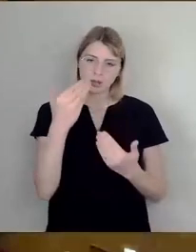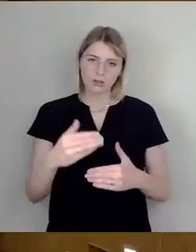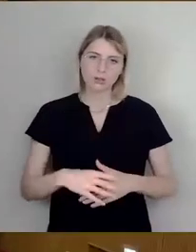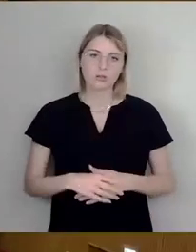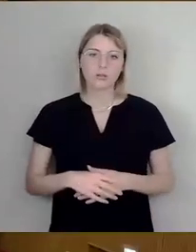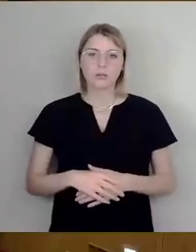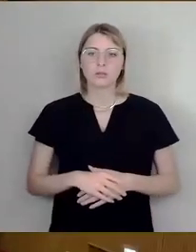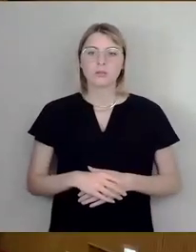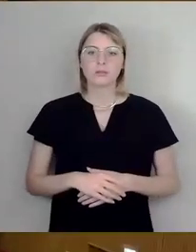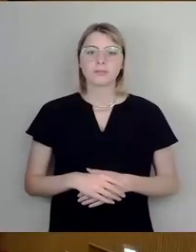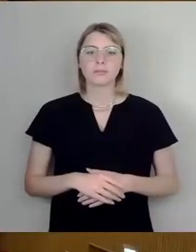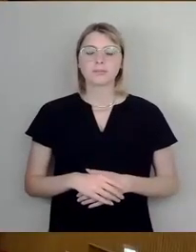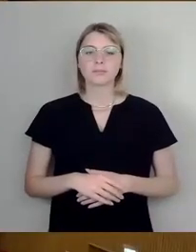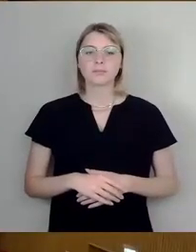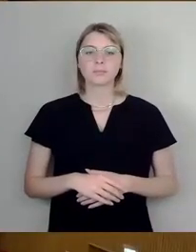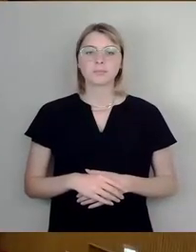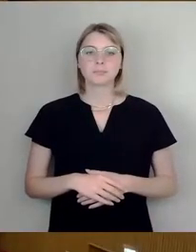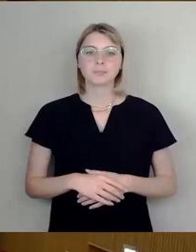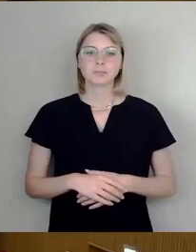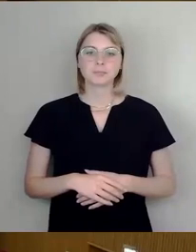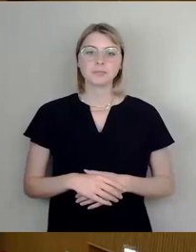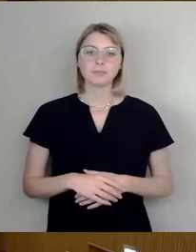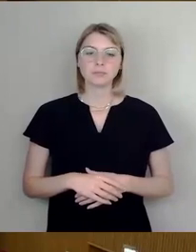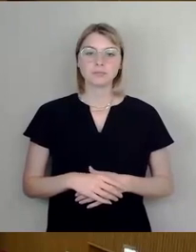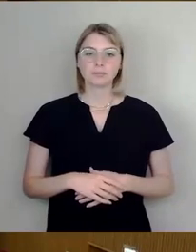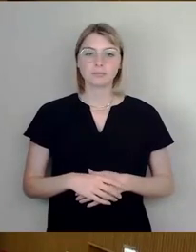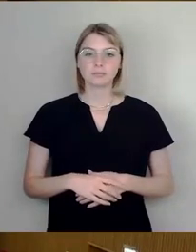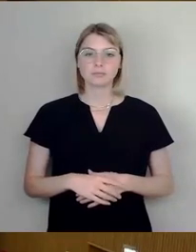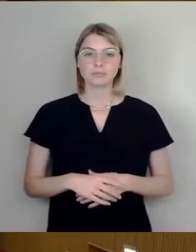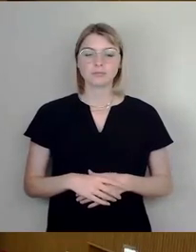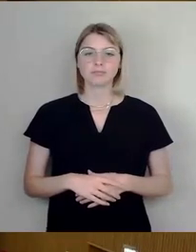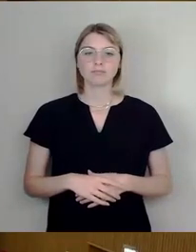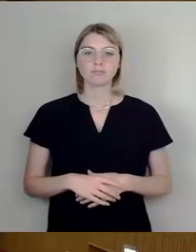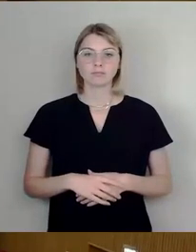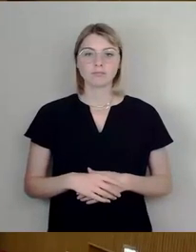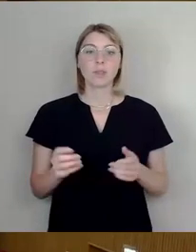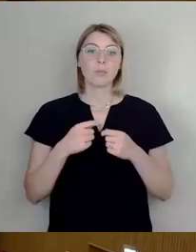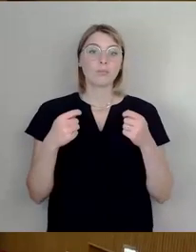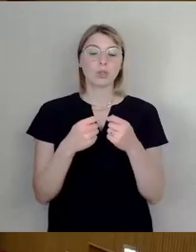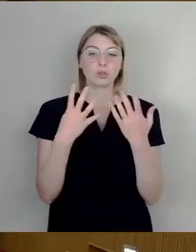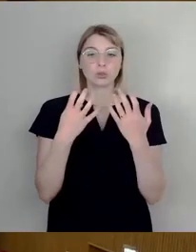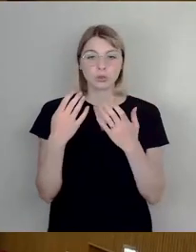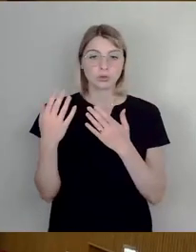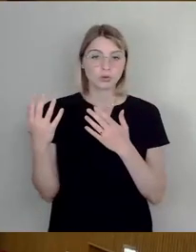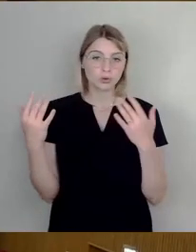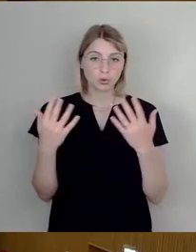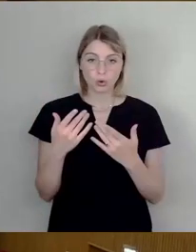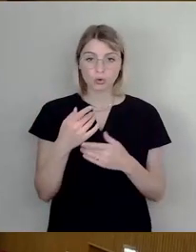So, dann machen wir weiter. Bündnis 90 die Grünen, Wort gewünscht? Nein?